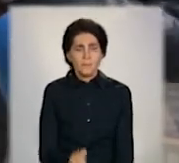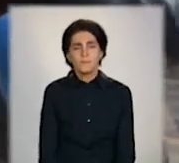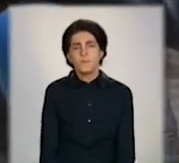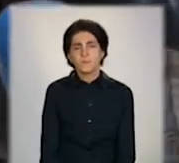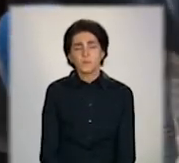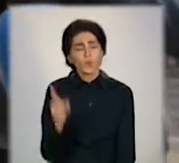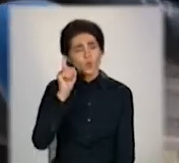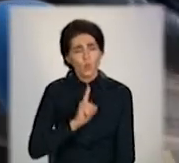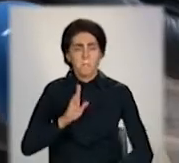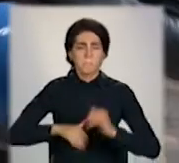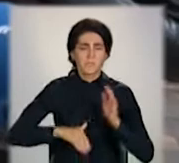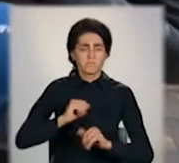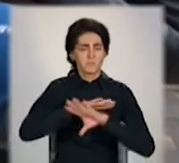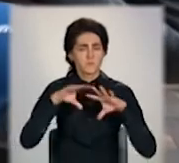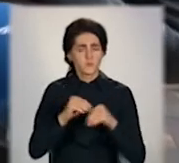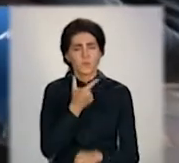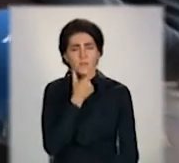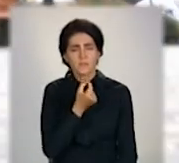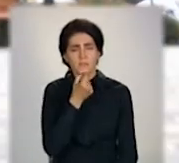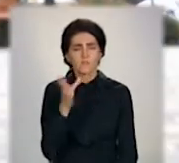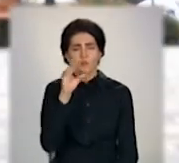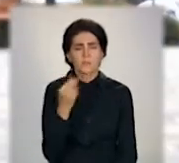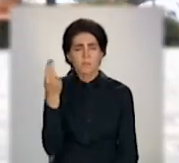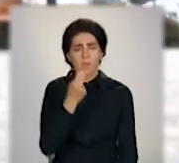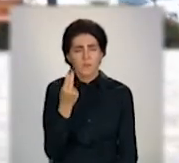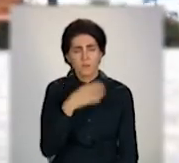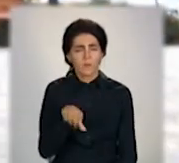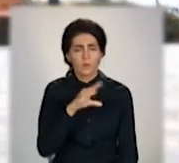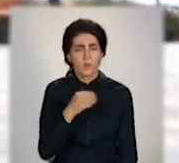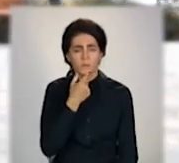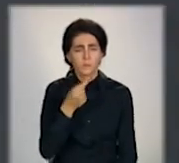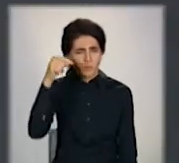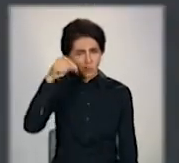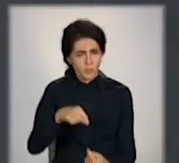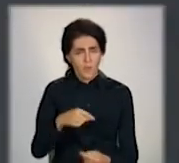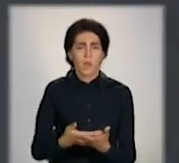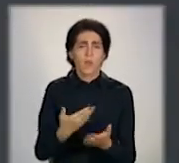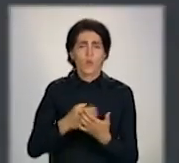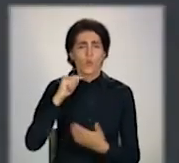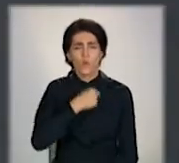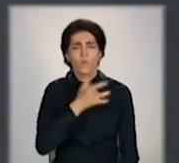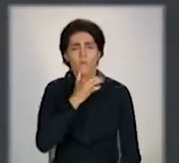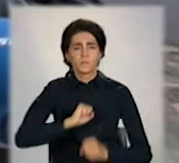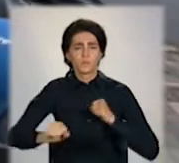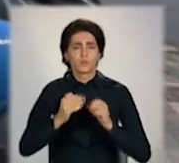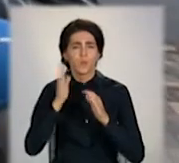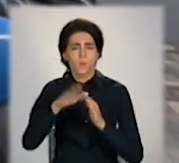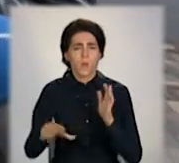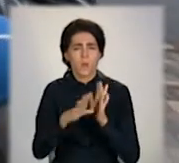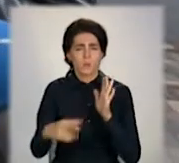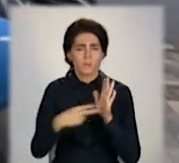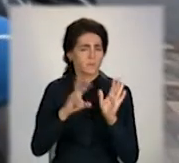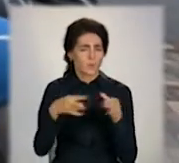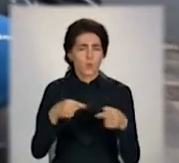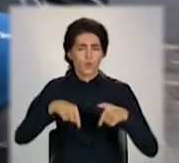практично, красиво, підходять по світовій гаммі. Економія, не треба бігти додому, щоб зарядити і повернутися обратно.